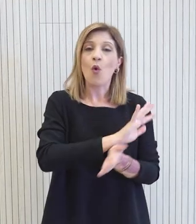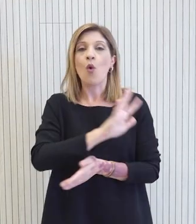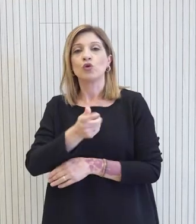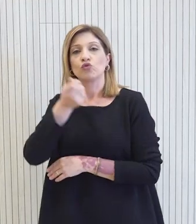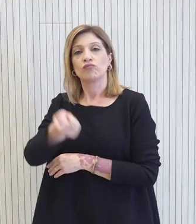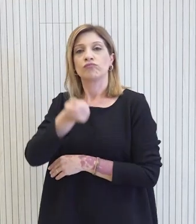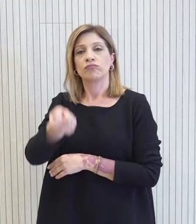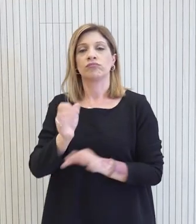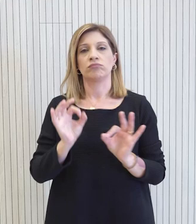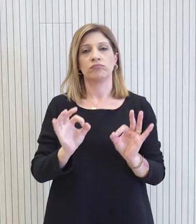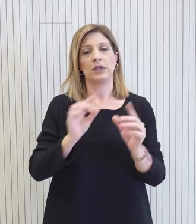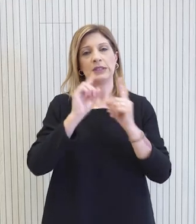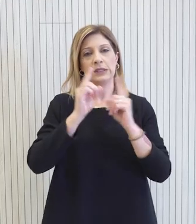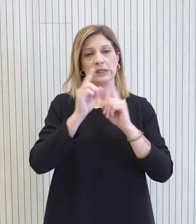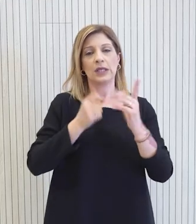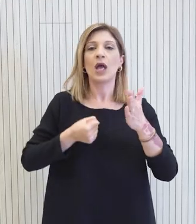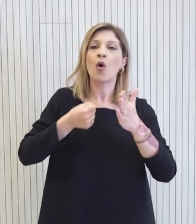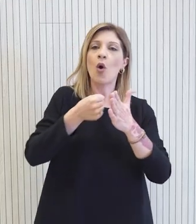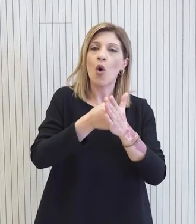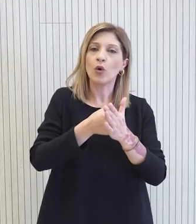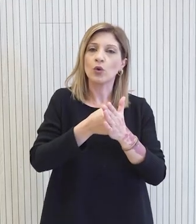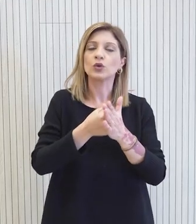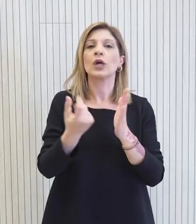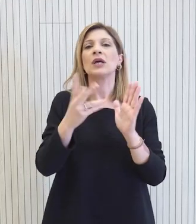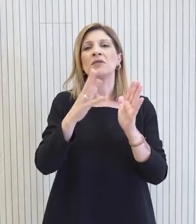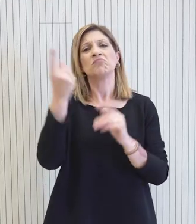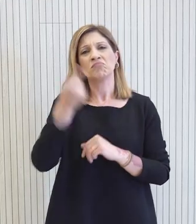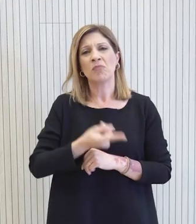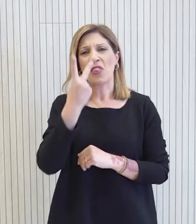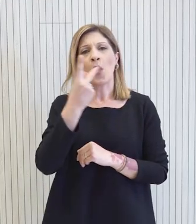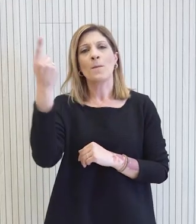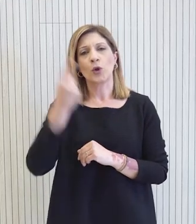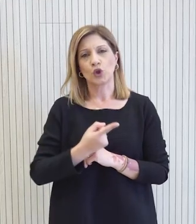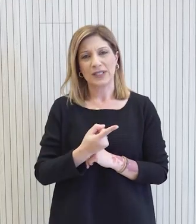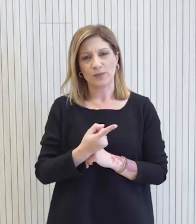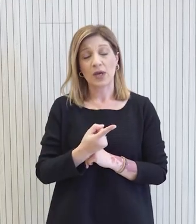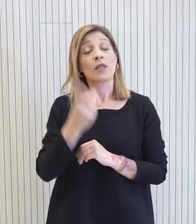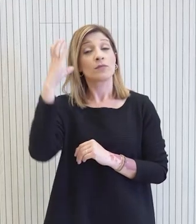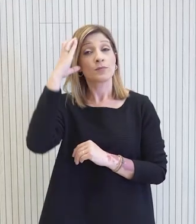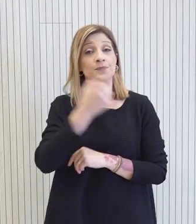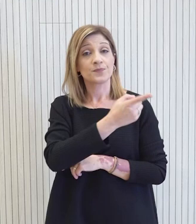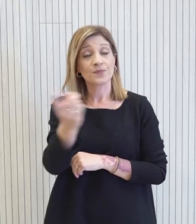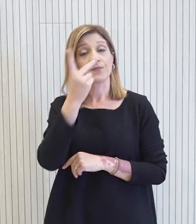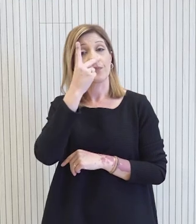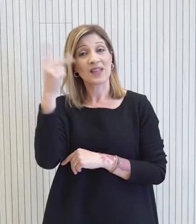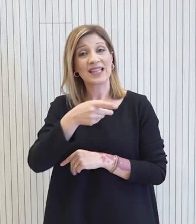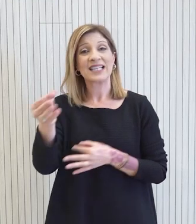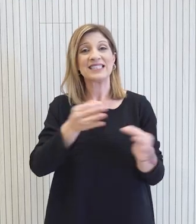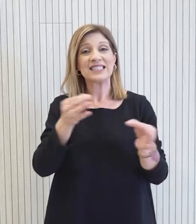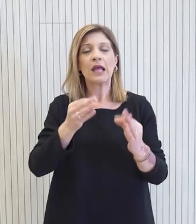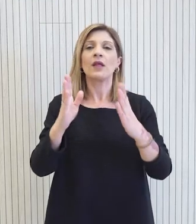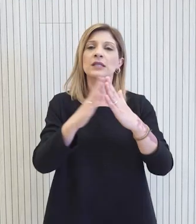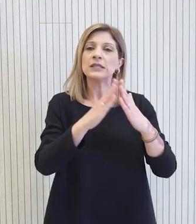καταβολής της επιδότησης με μέγιστο ύψος επιδότησης τις δύο ποσοστές μονάδες. Υπενθυμίζεται ότι οι δικαιούχοι του σχεδίου είναι